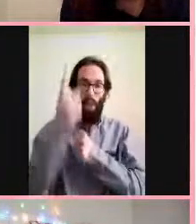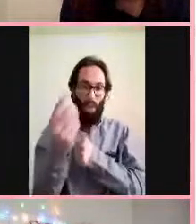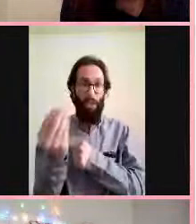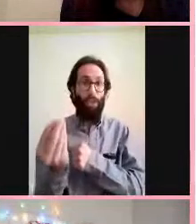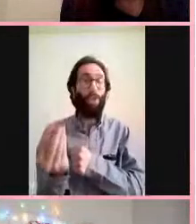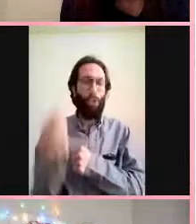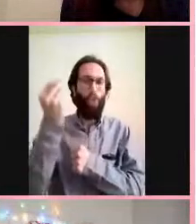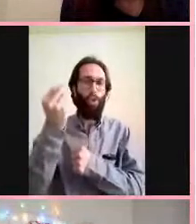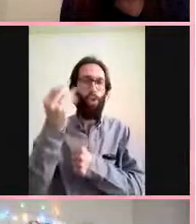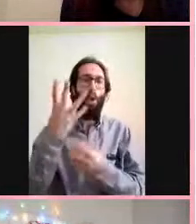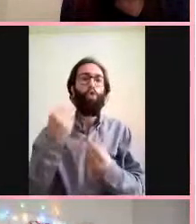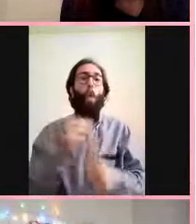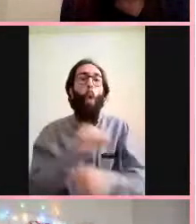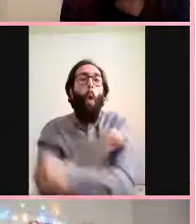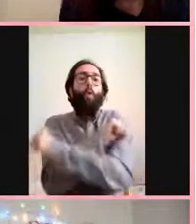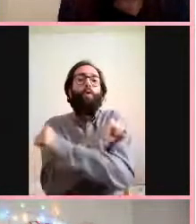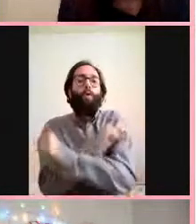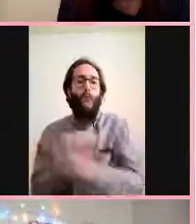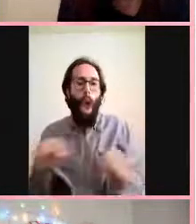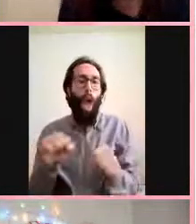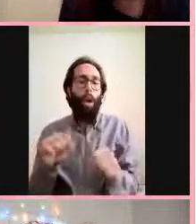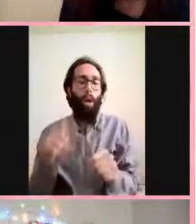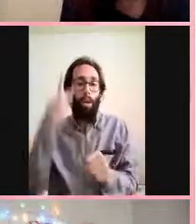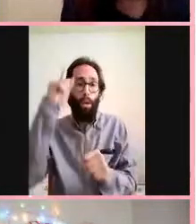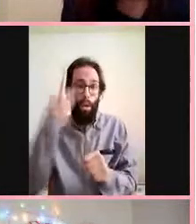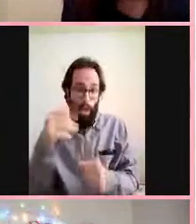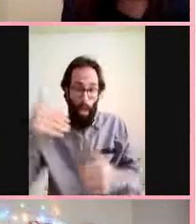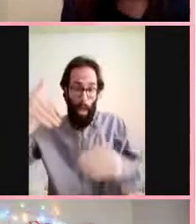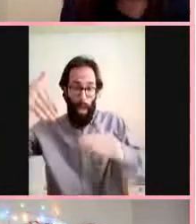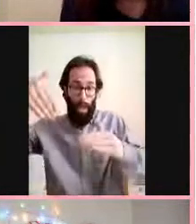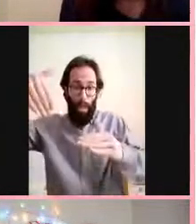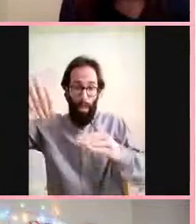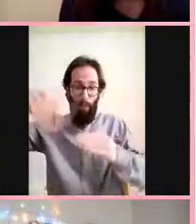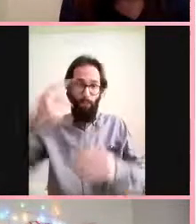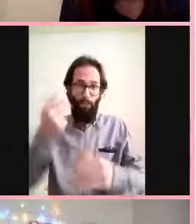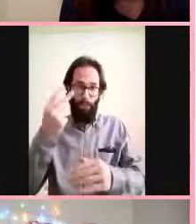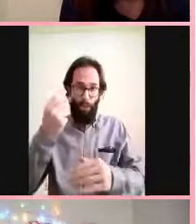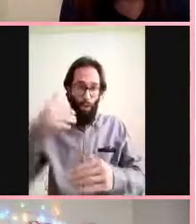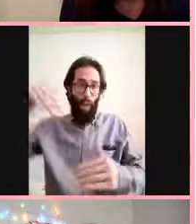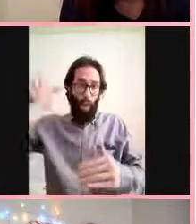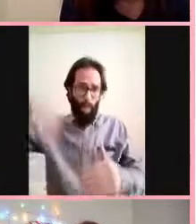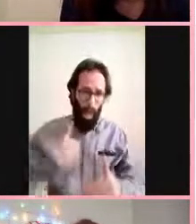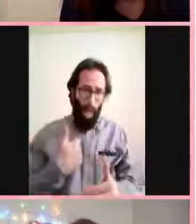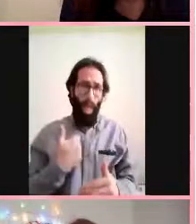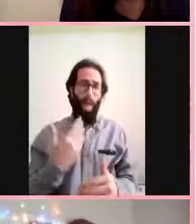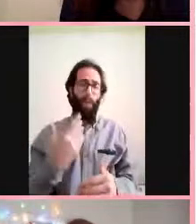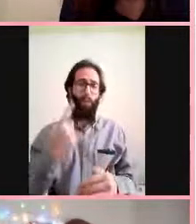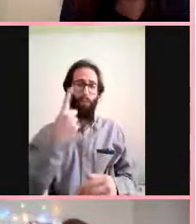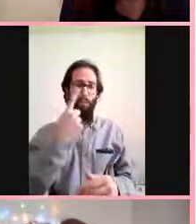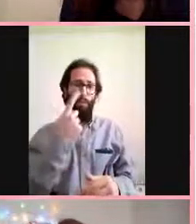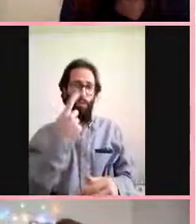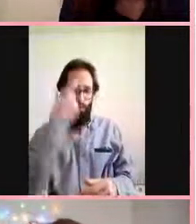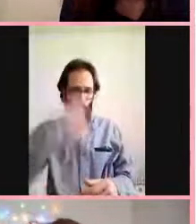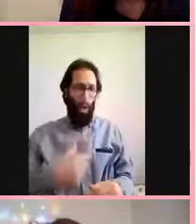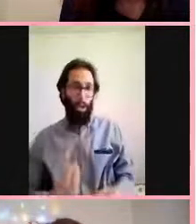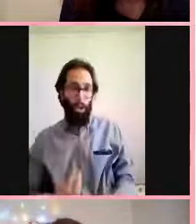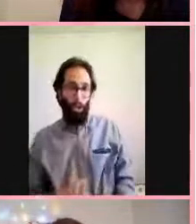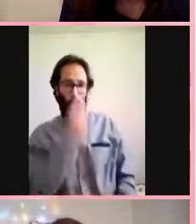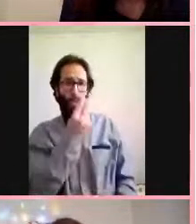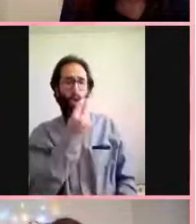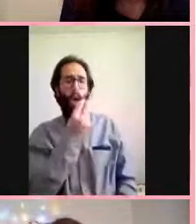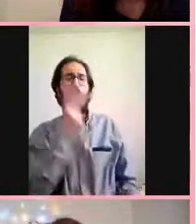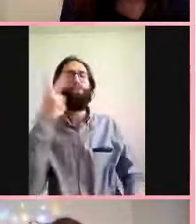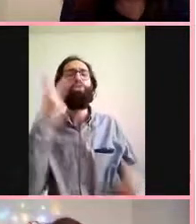İlk başta çıkanlar çok ölümcüldü. onlar çok kısa sürede öldürüyordu. Sonra ama girdiğin konağı